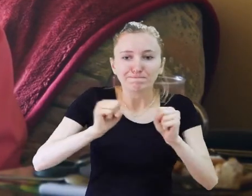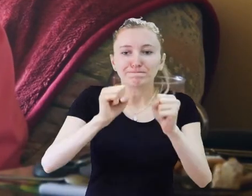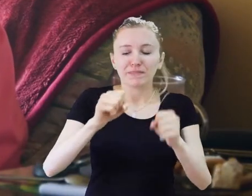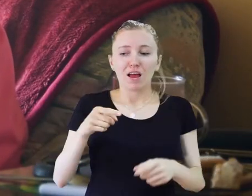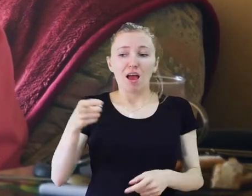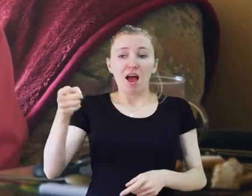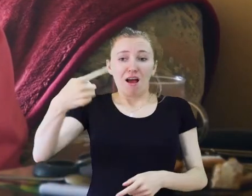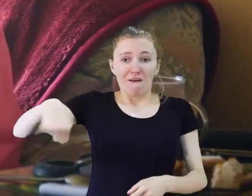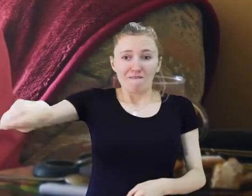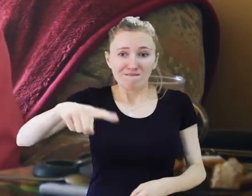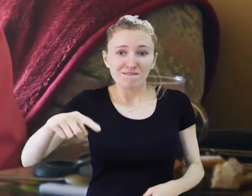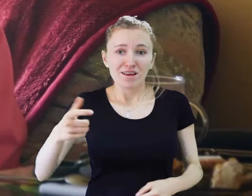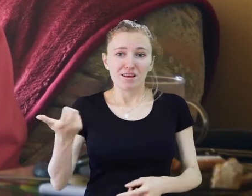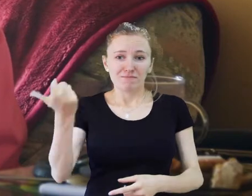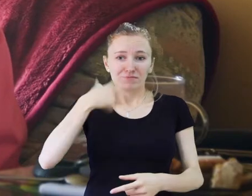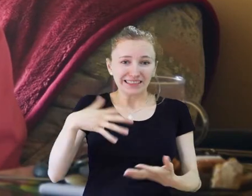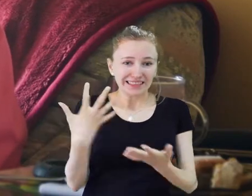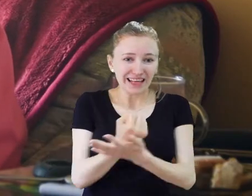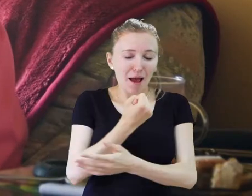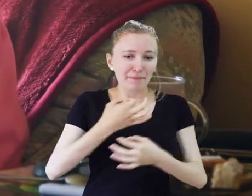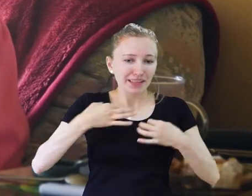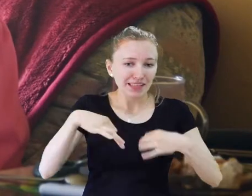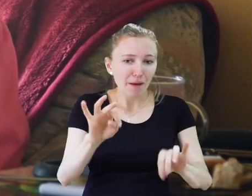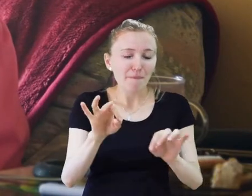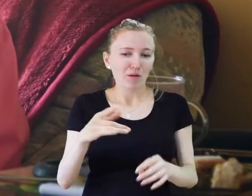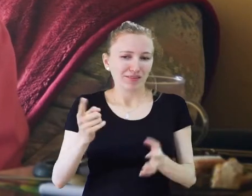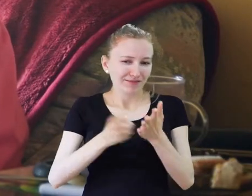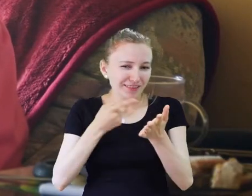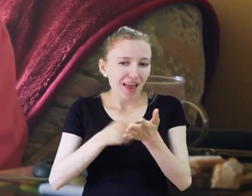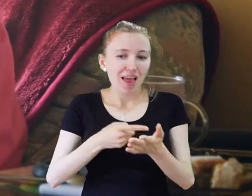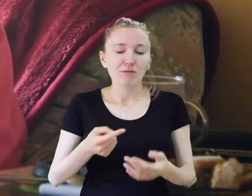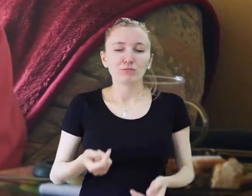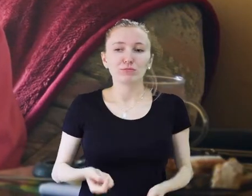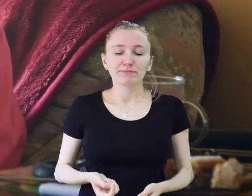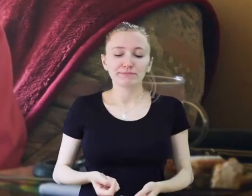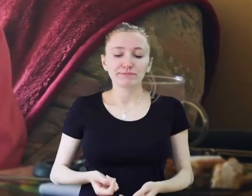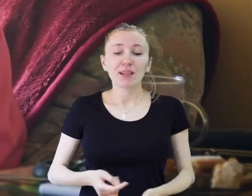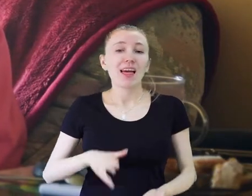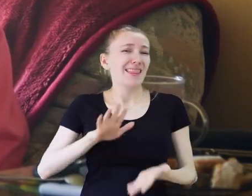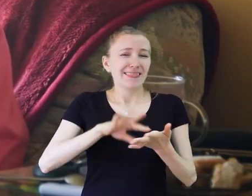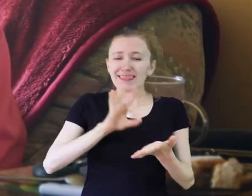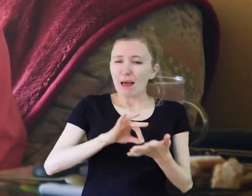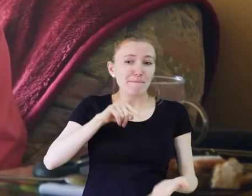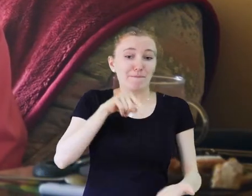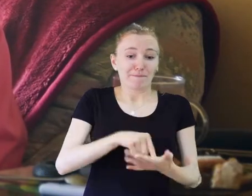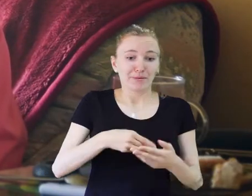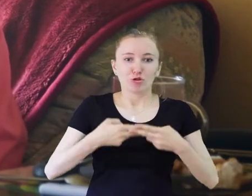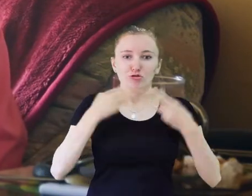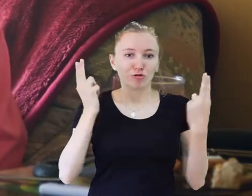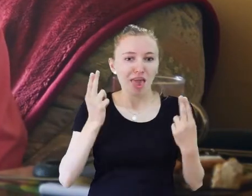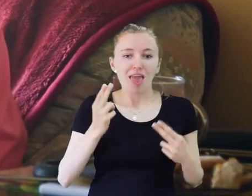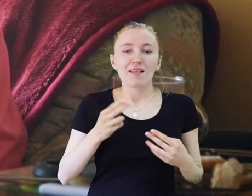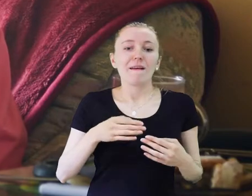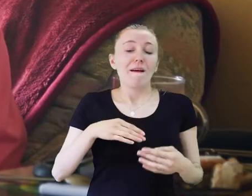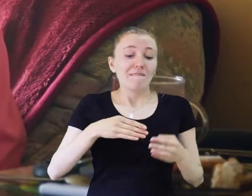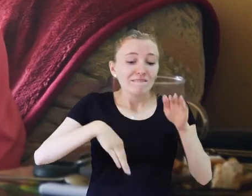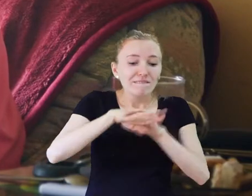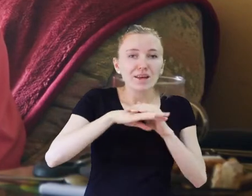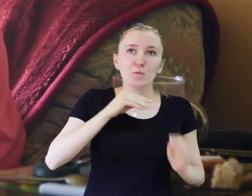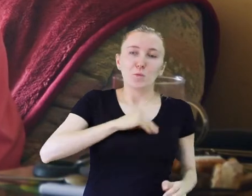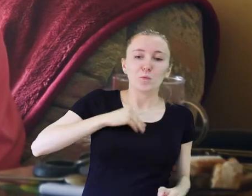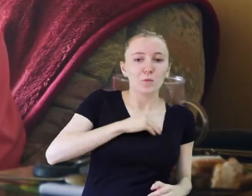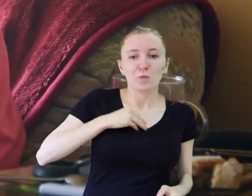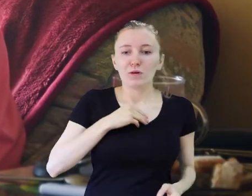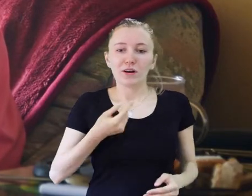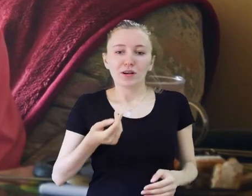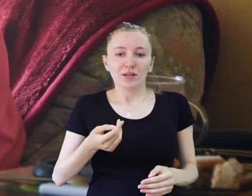mobilizowało, często po mnie, żeście z samochodami przyjeżdżali. Na pewno dla siebie to